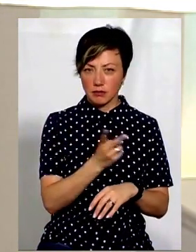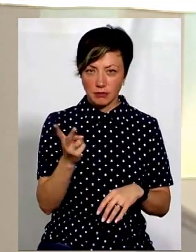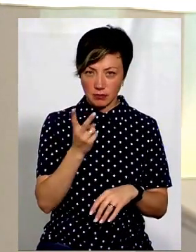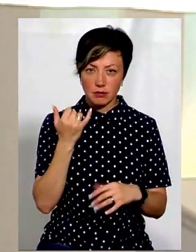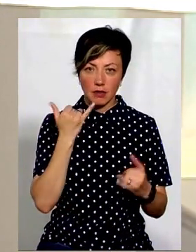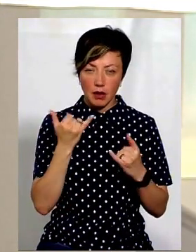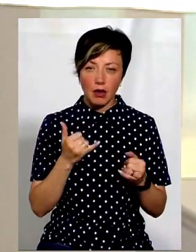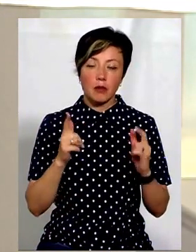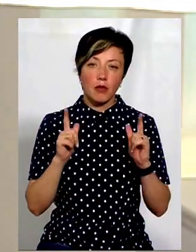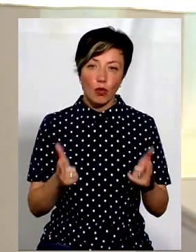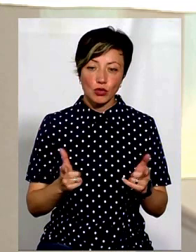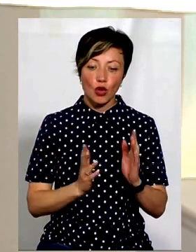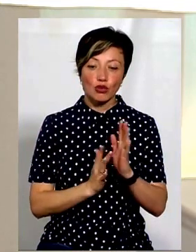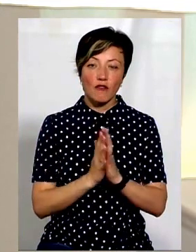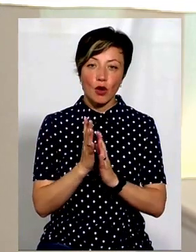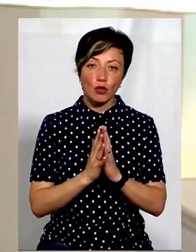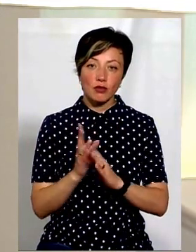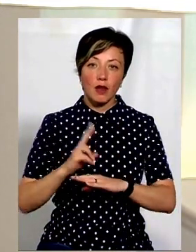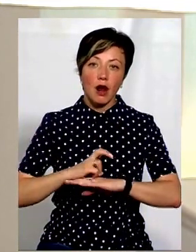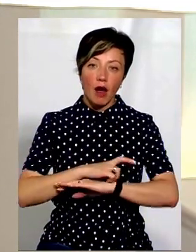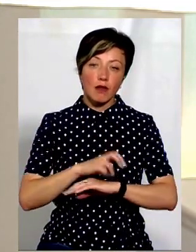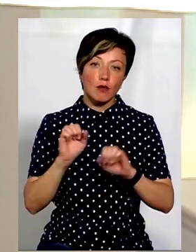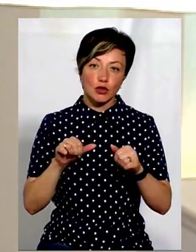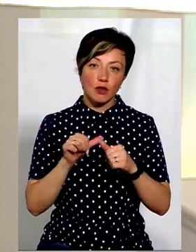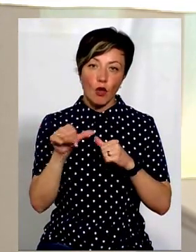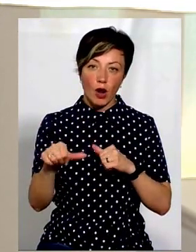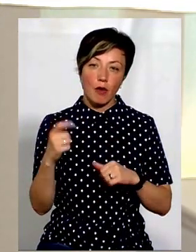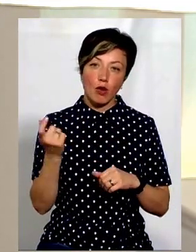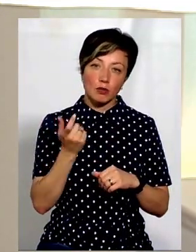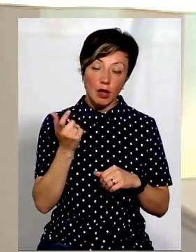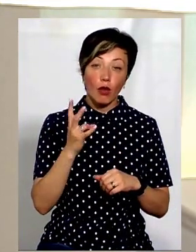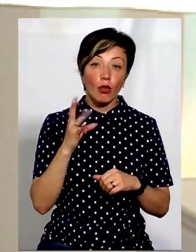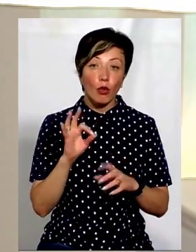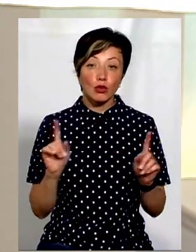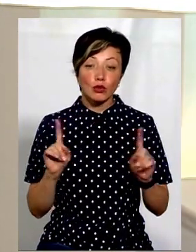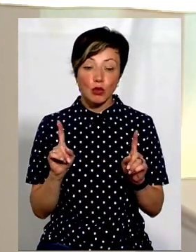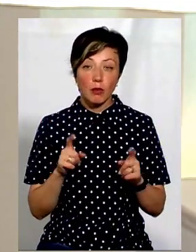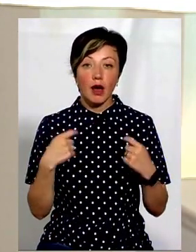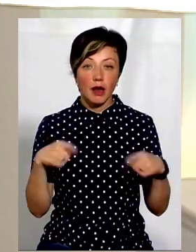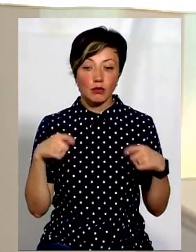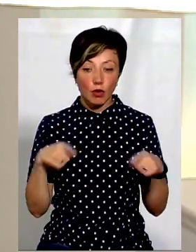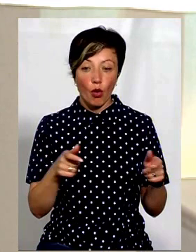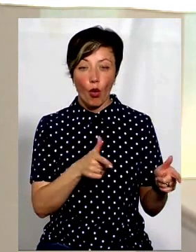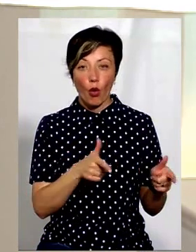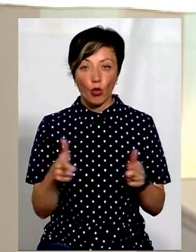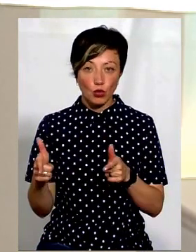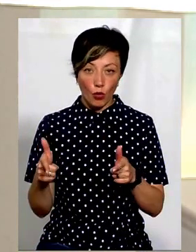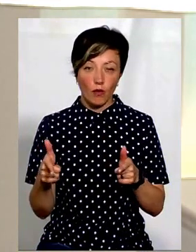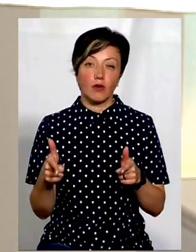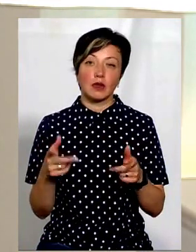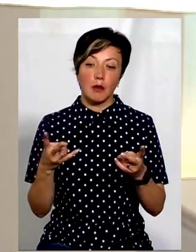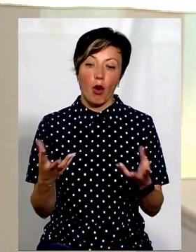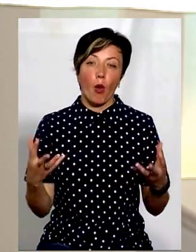Конончук солідарні у тому, що вирощувати равликів можна в окремих господарствах, однак для того, щоб реалізувати готову продукцію,